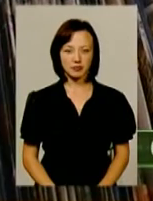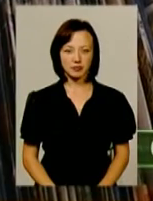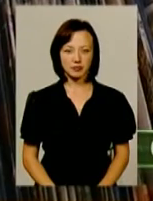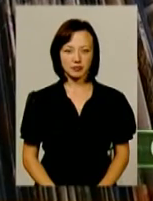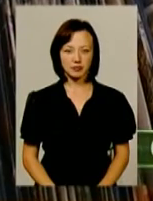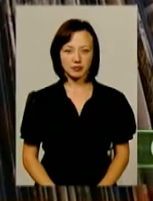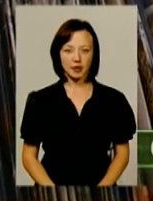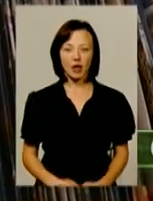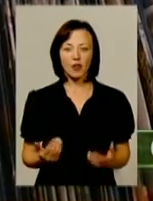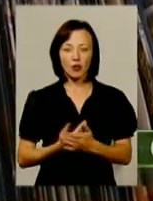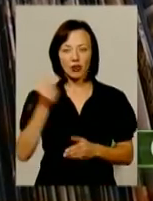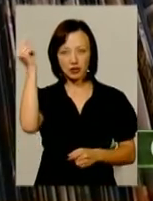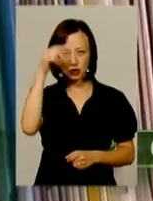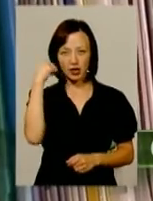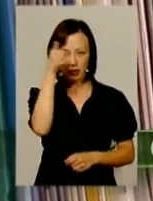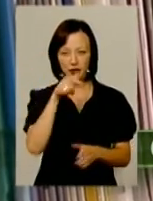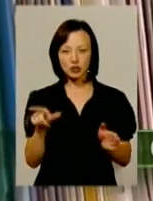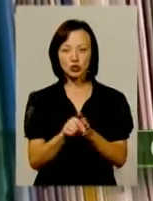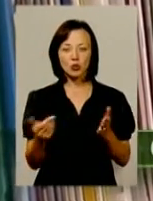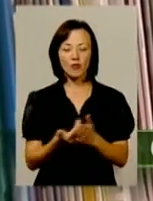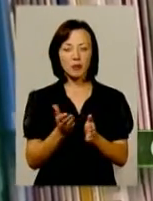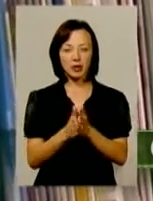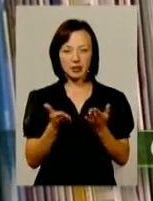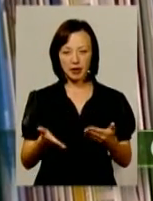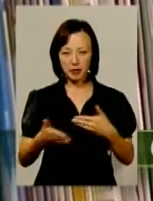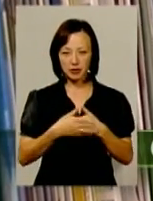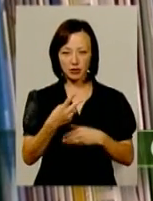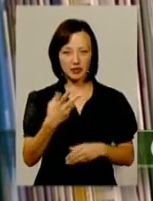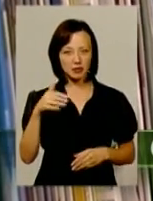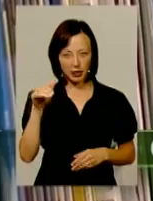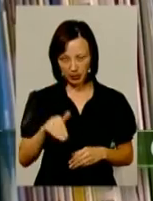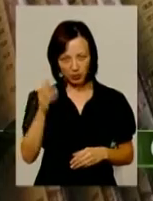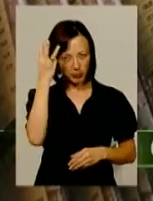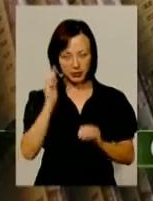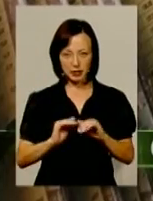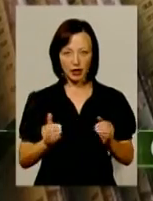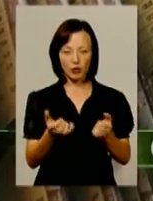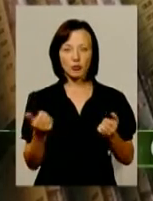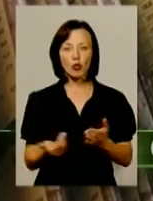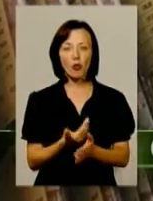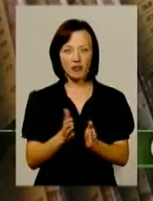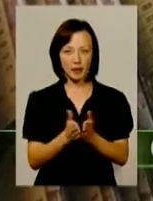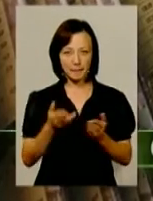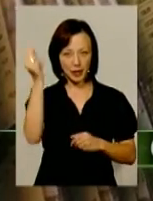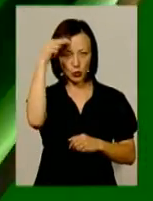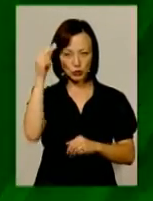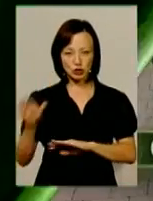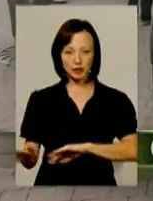В новий навчальний рік з новими книгами. Близько 25 тисяч хмельницьких учнів отримують нові підручники.